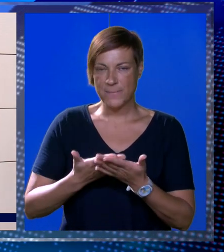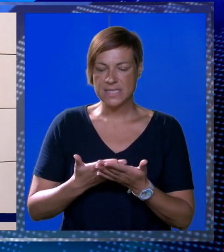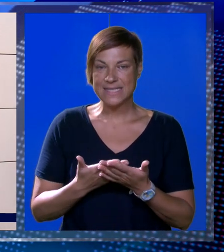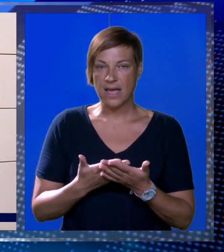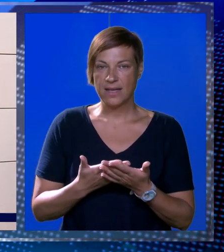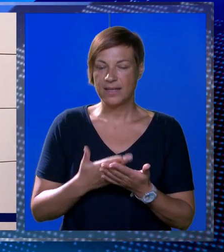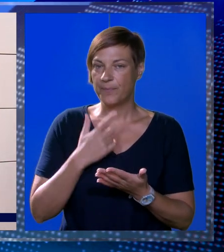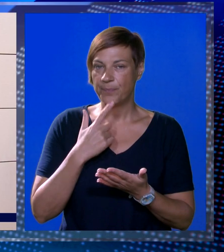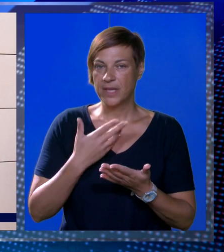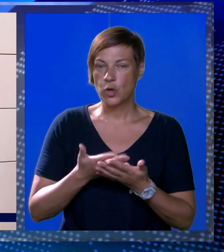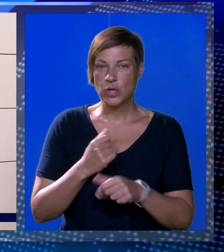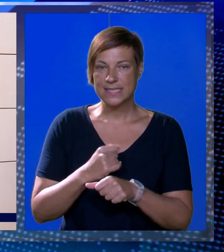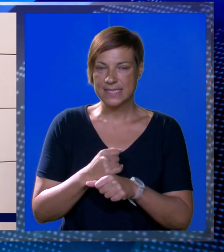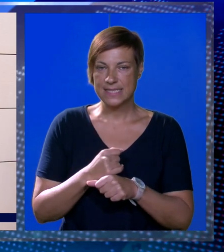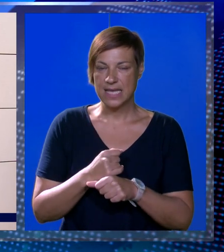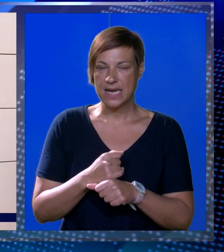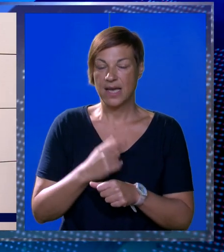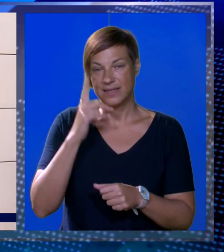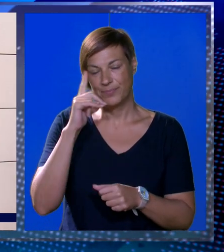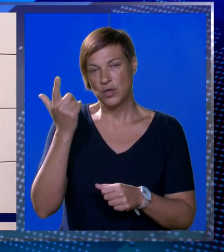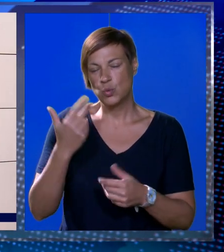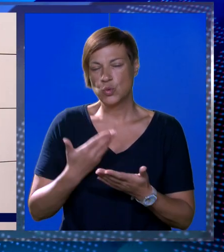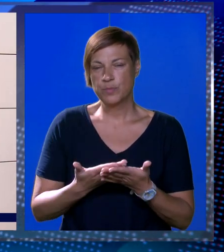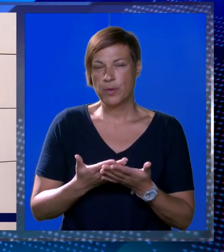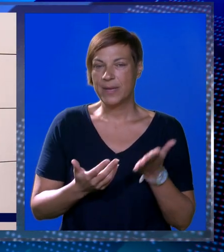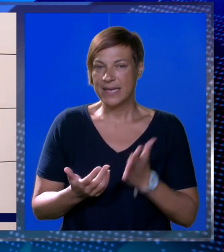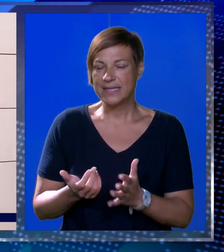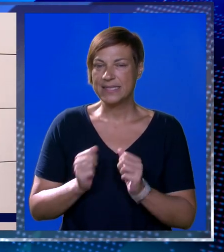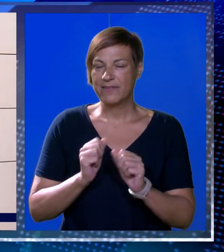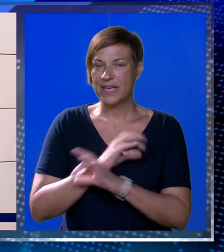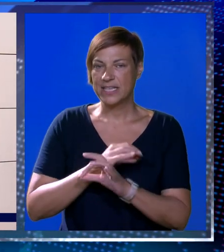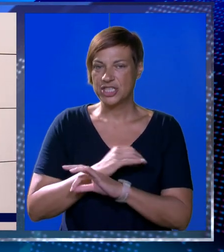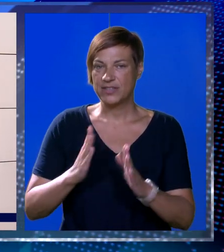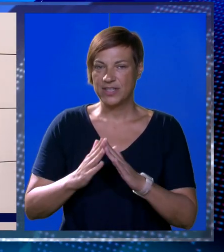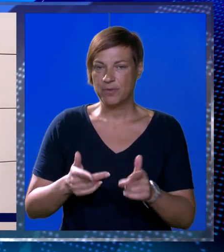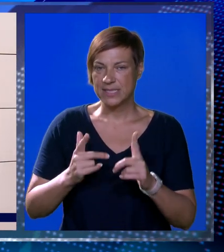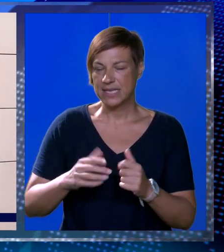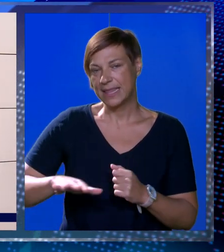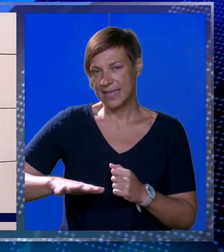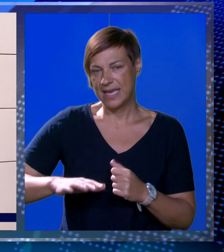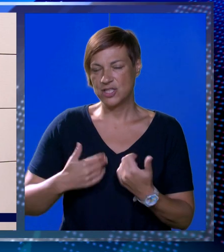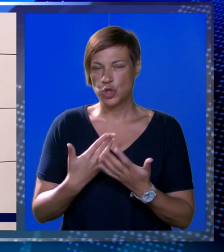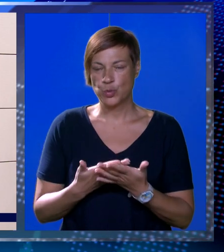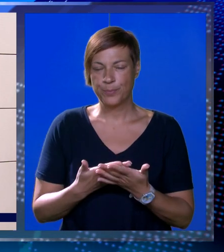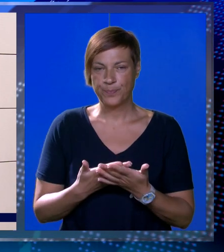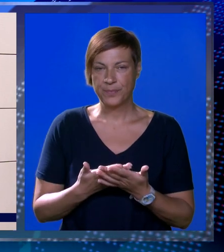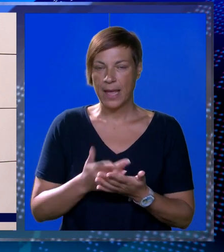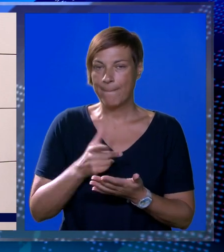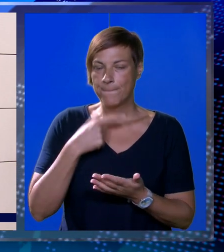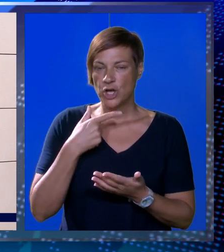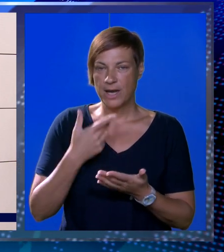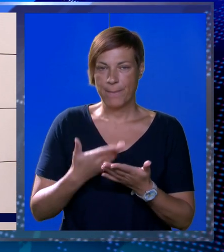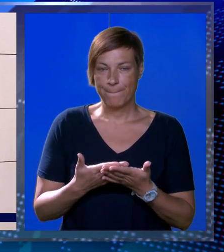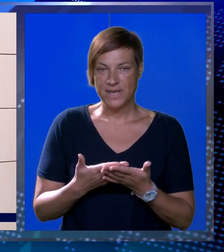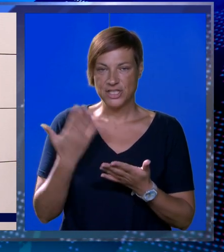priznanje koje se radi kao uspomena na civilne žrtve domovinske rata upravo na stradalu djecu. Ono što